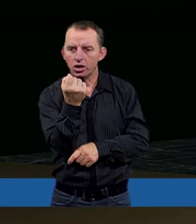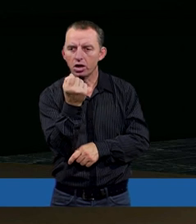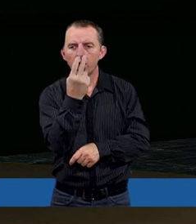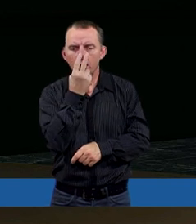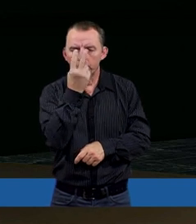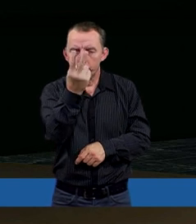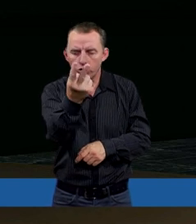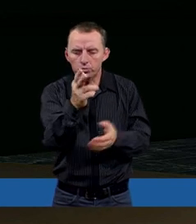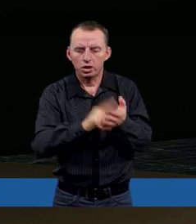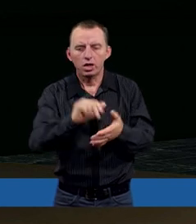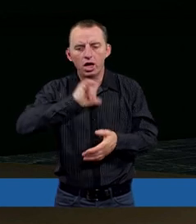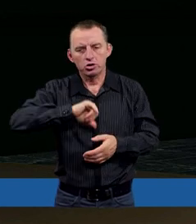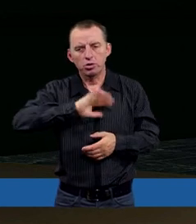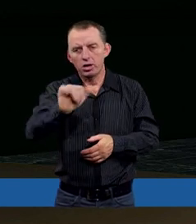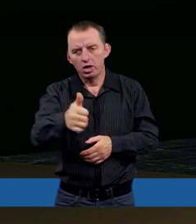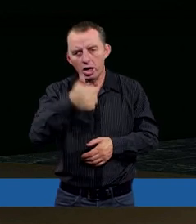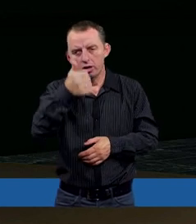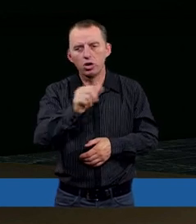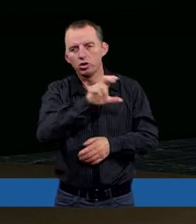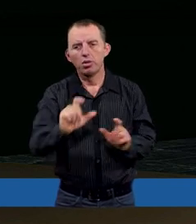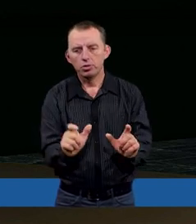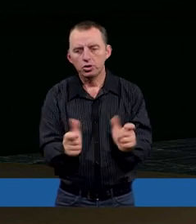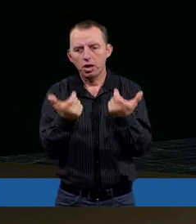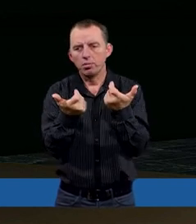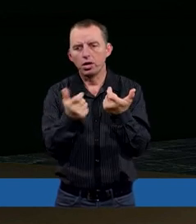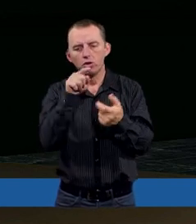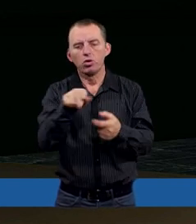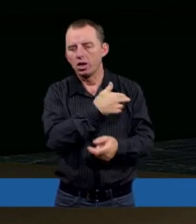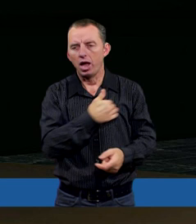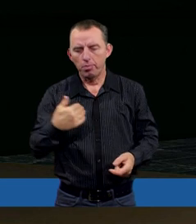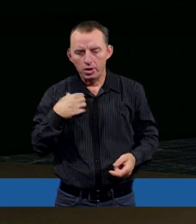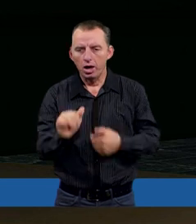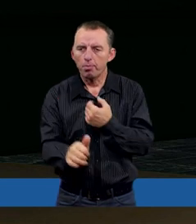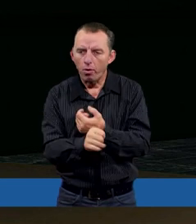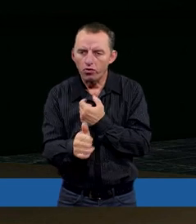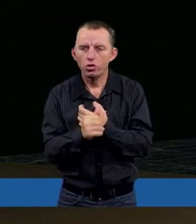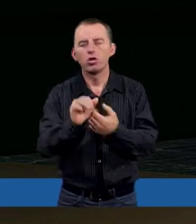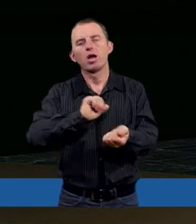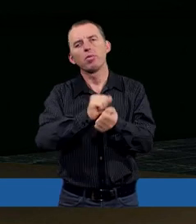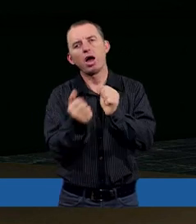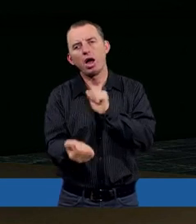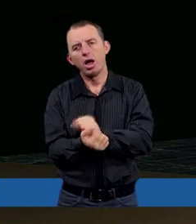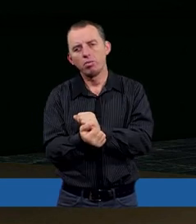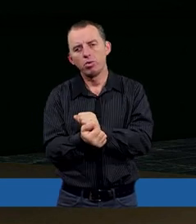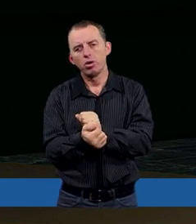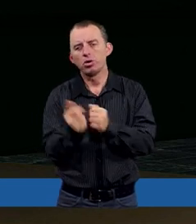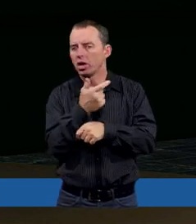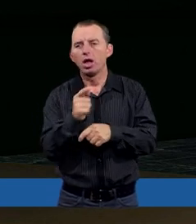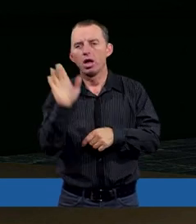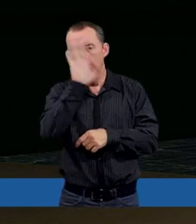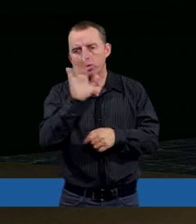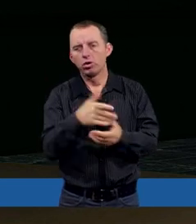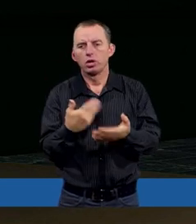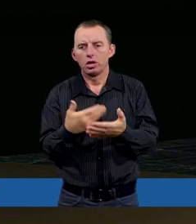Spójrzmy na siebie najpierw. Czy przypadkiem to nie my powodujemy albo ktoś, ale nie Bóg.